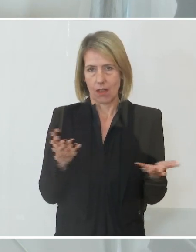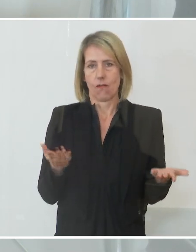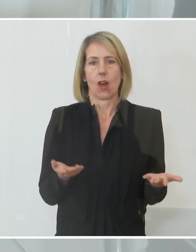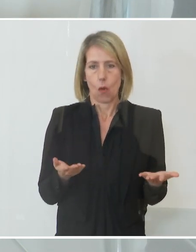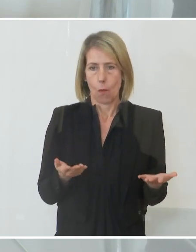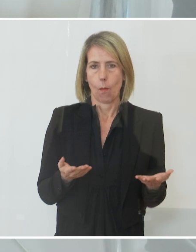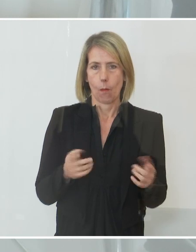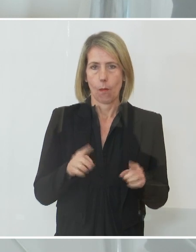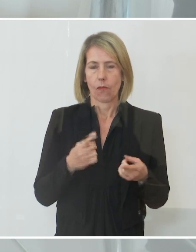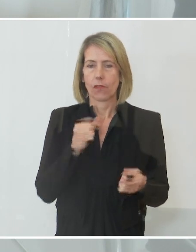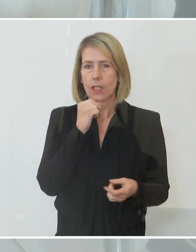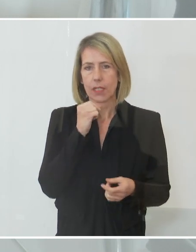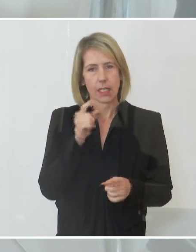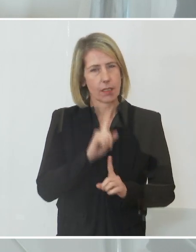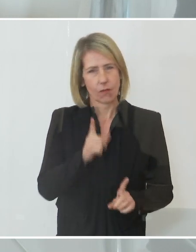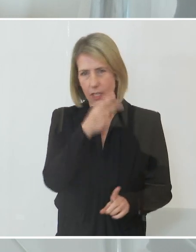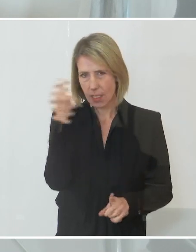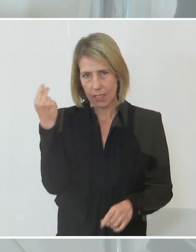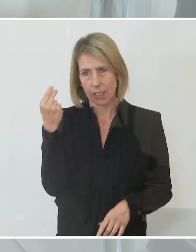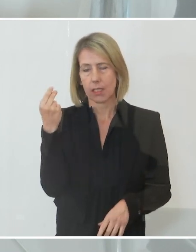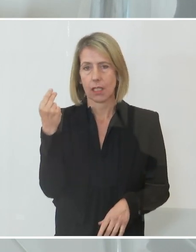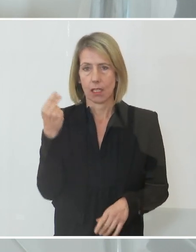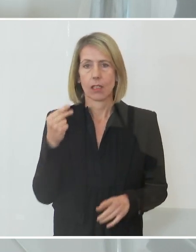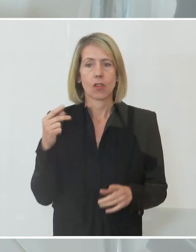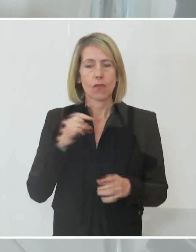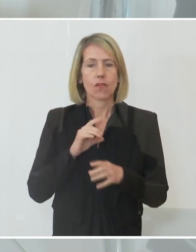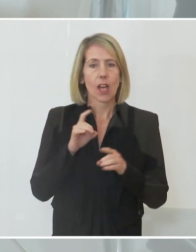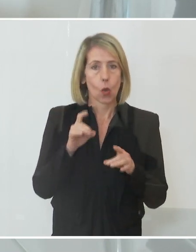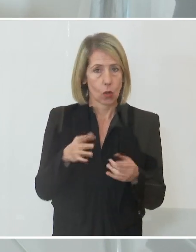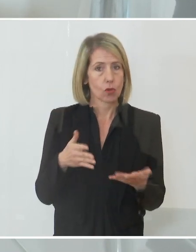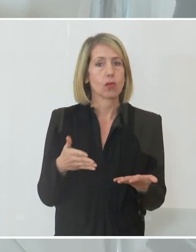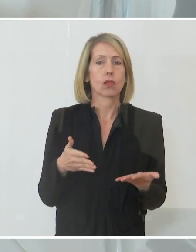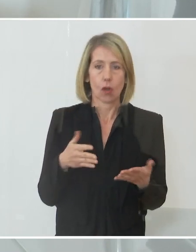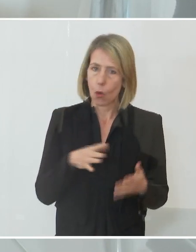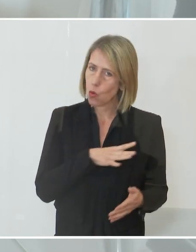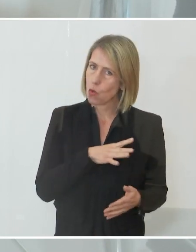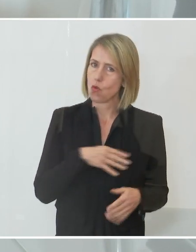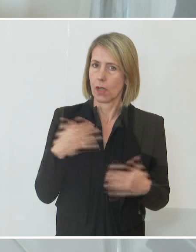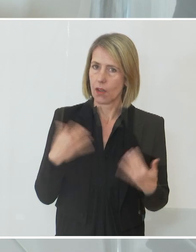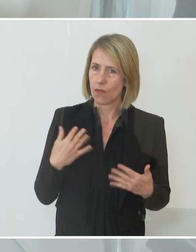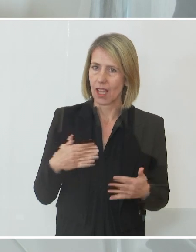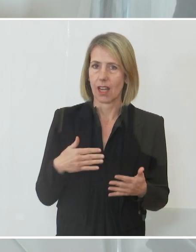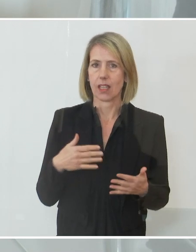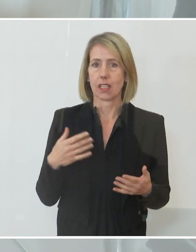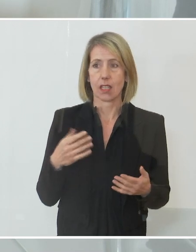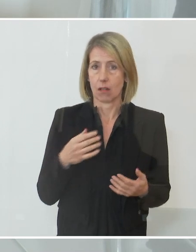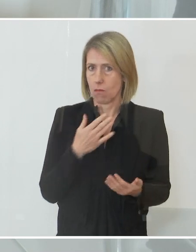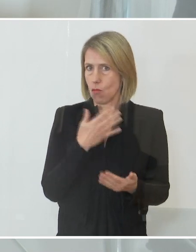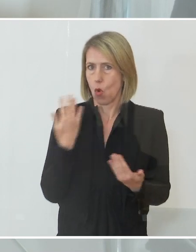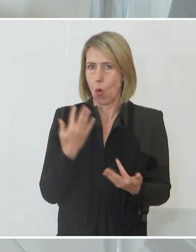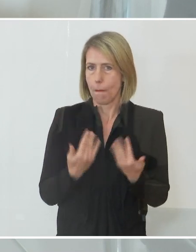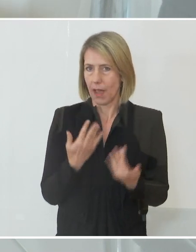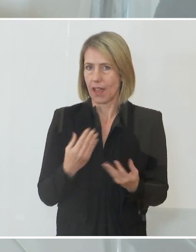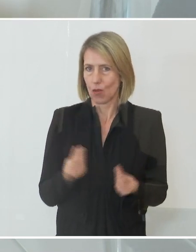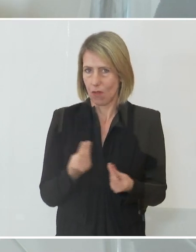weil wir nicht vergessen dürfen, dass das Virus, wie gesagt, gefährlich und unberechenbar ist.